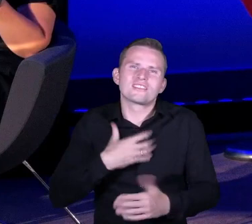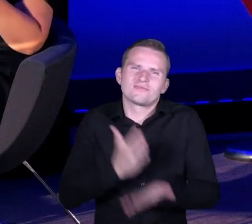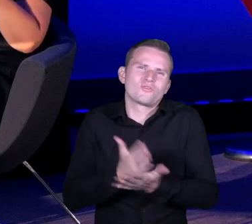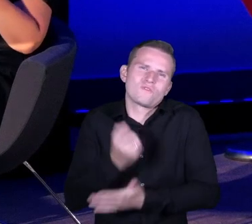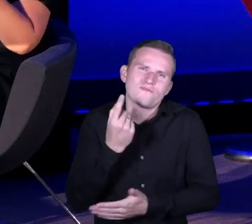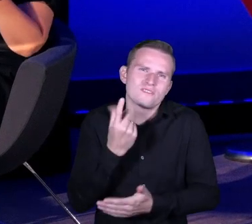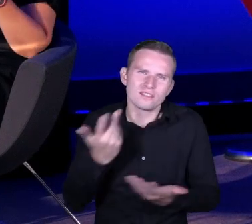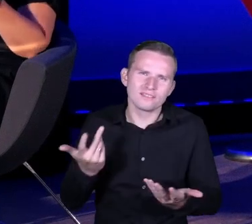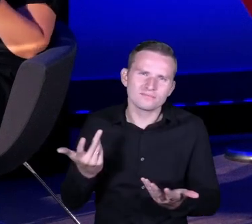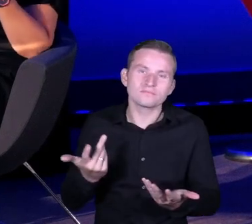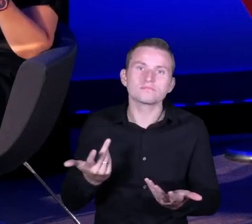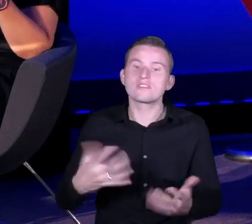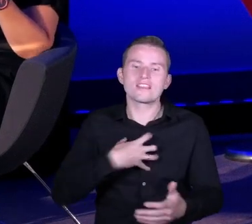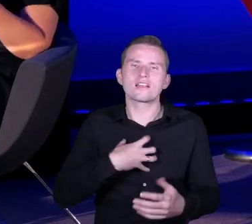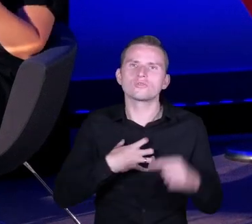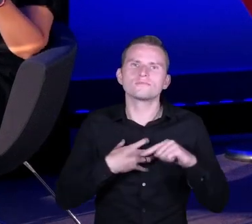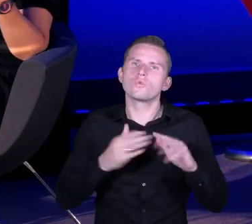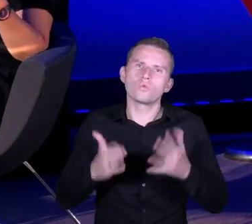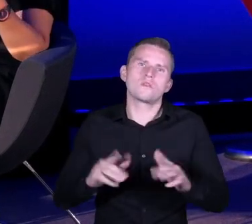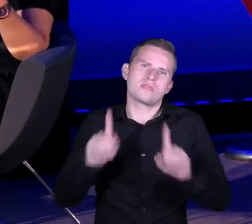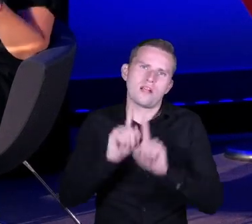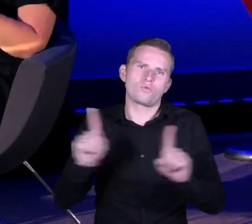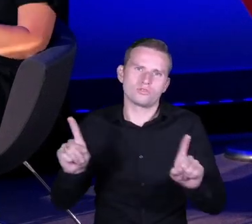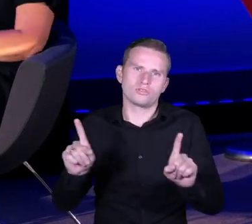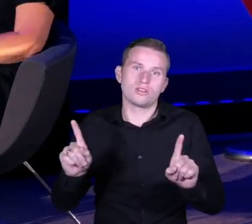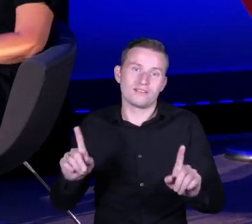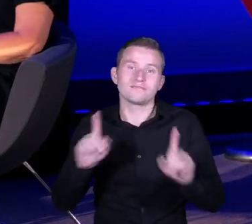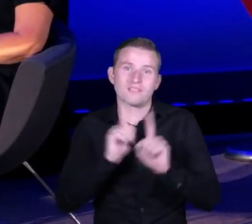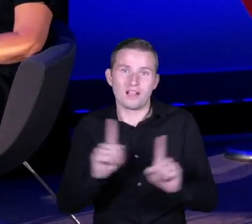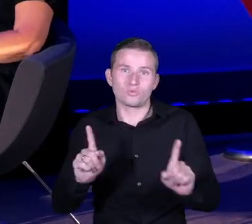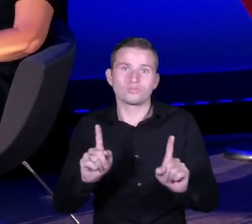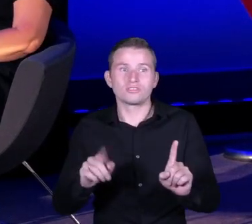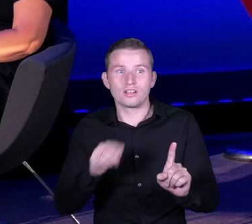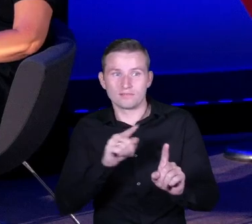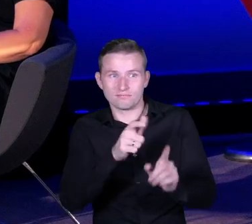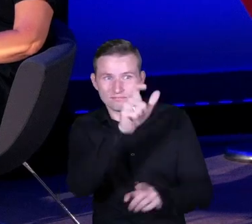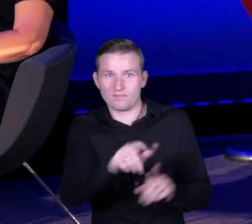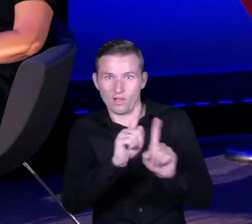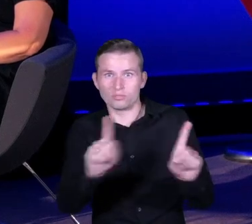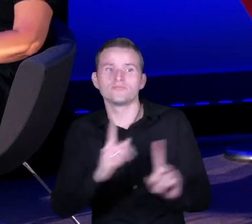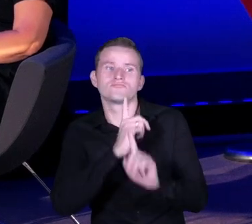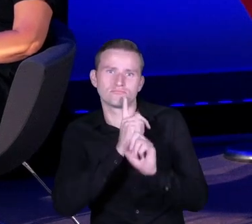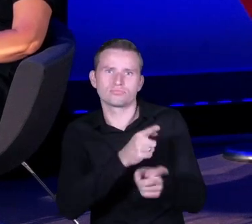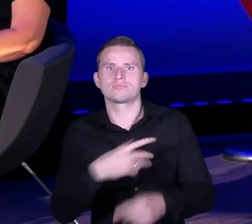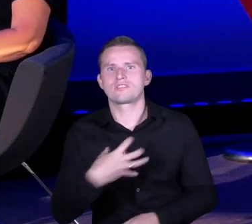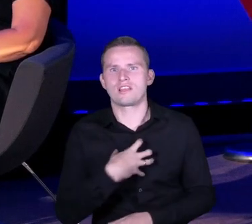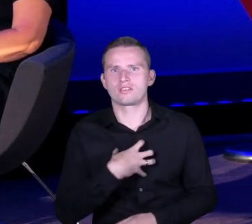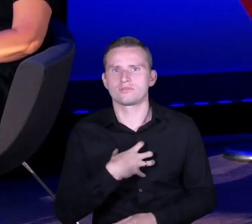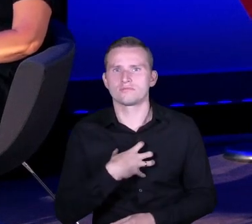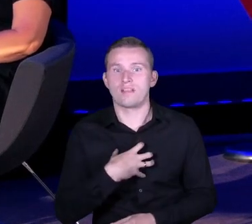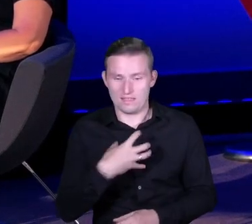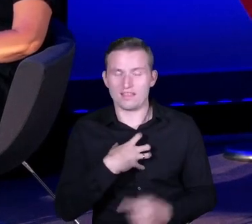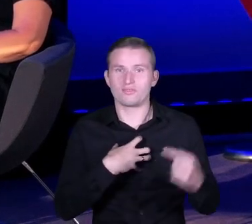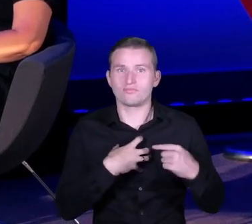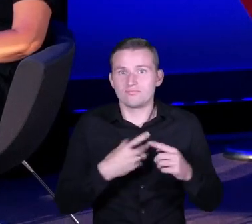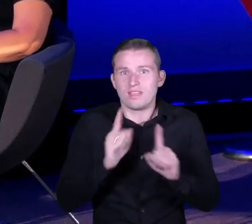jest nauczyciel, któremu powierzono tak naprawdę zadanie bycia dyrektorem, czy dyrektorką, w dalszym